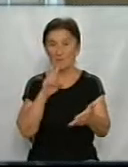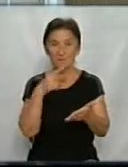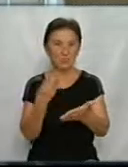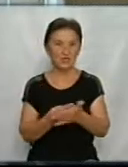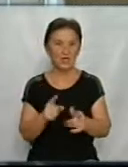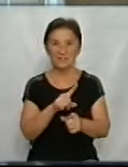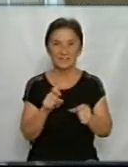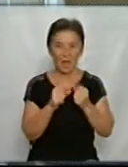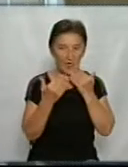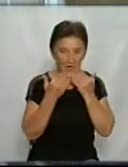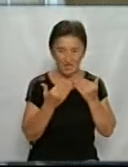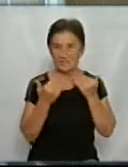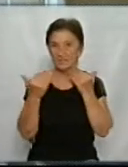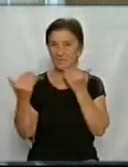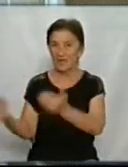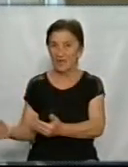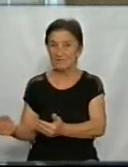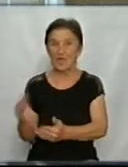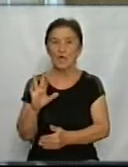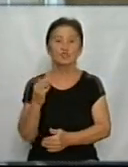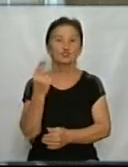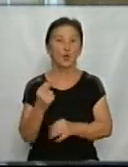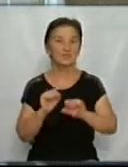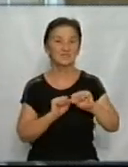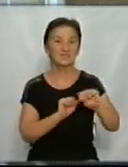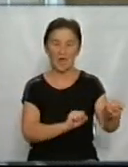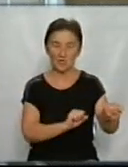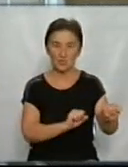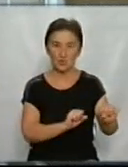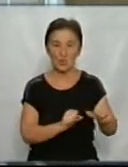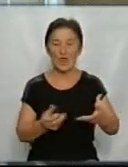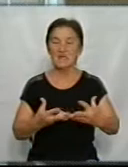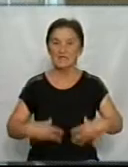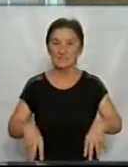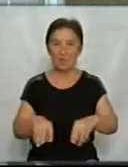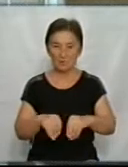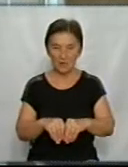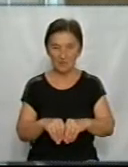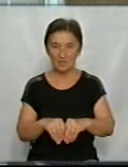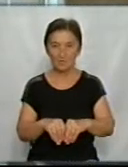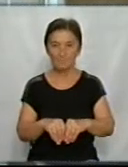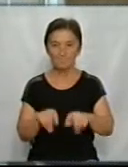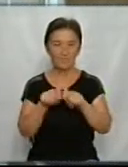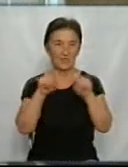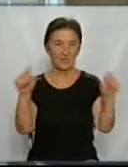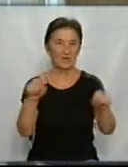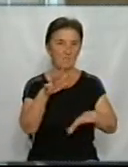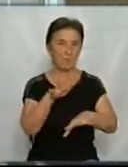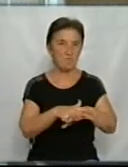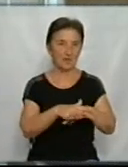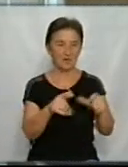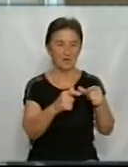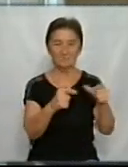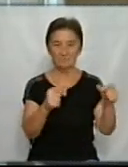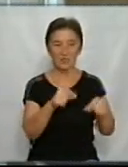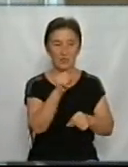зверненням до управління соціального захисту сім'я відкриває спеціальний рахуночок у банку, туди перераховуються